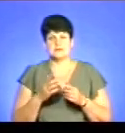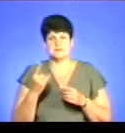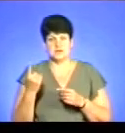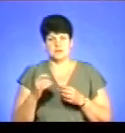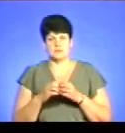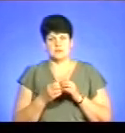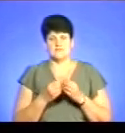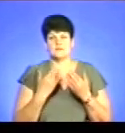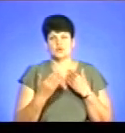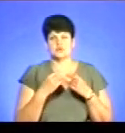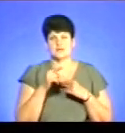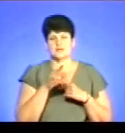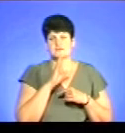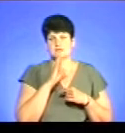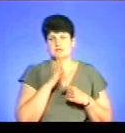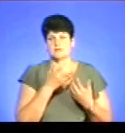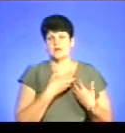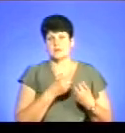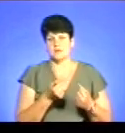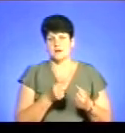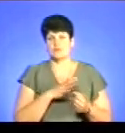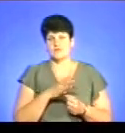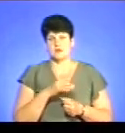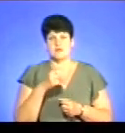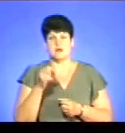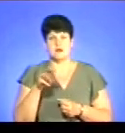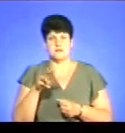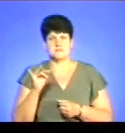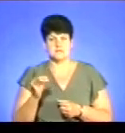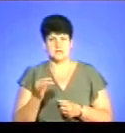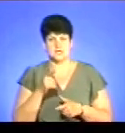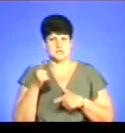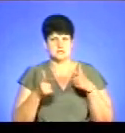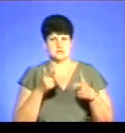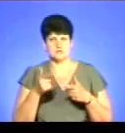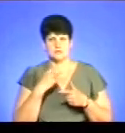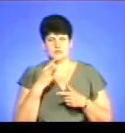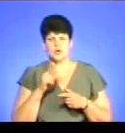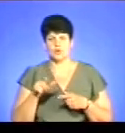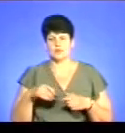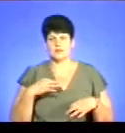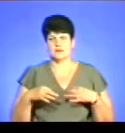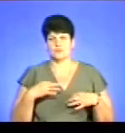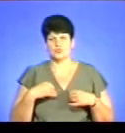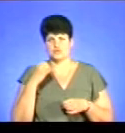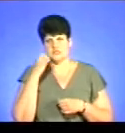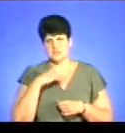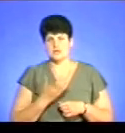відношення тих дівчат, які приймають документи, деколи бувають трошки хамські. Ну, ви бачите, люди такі, їх не рують, старі люди.